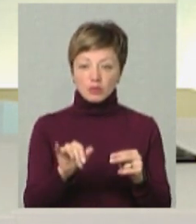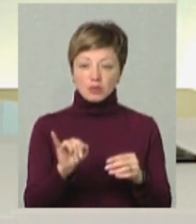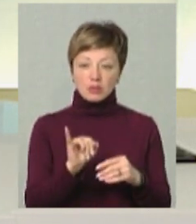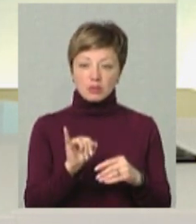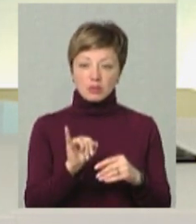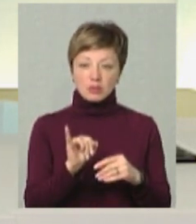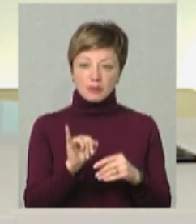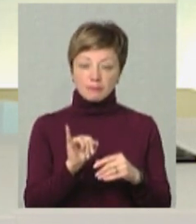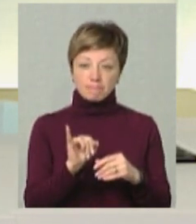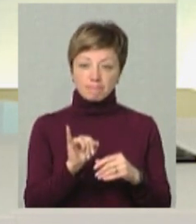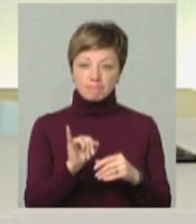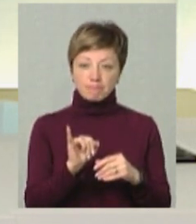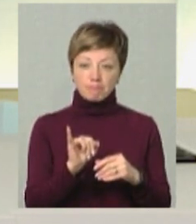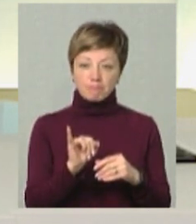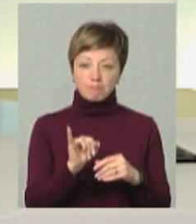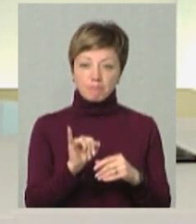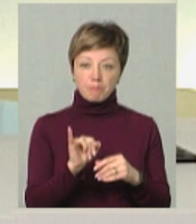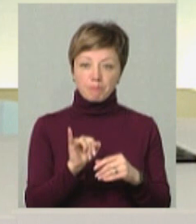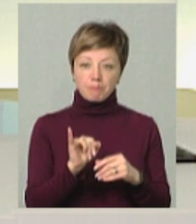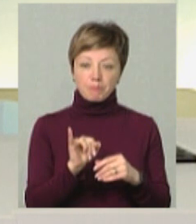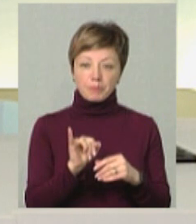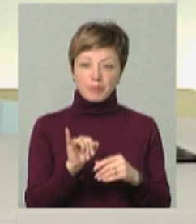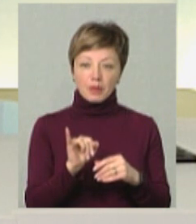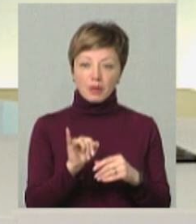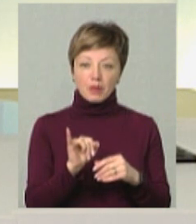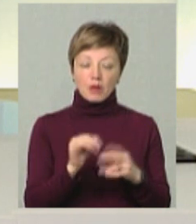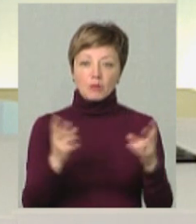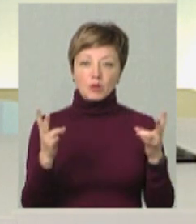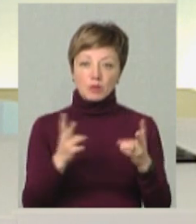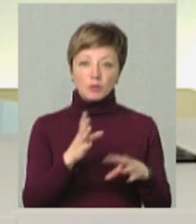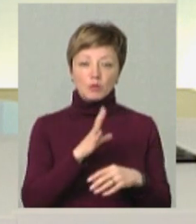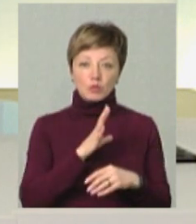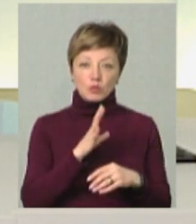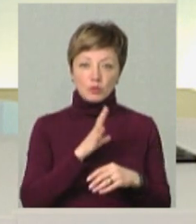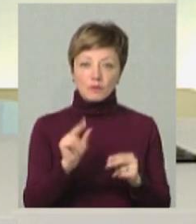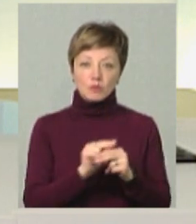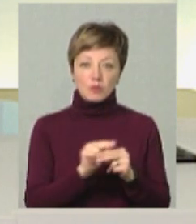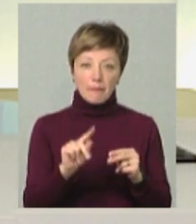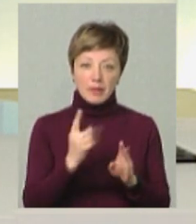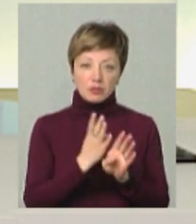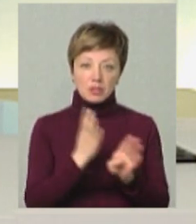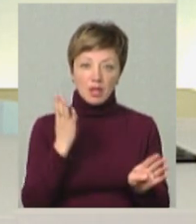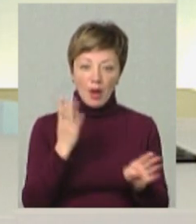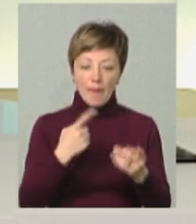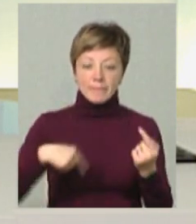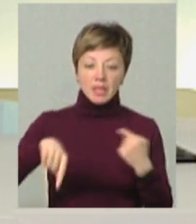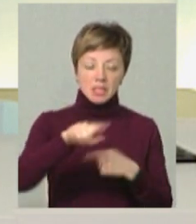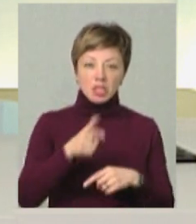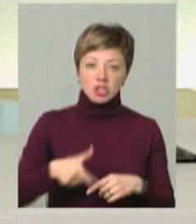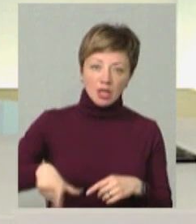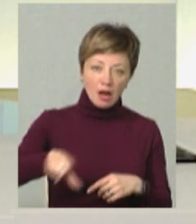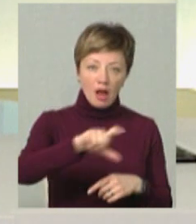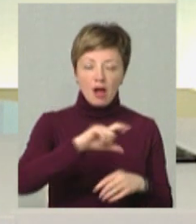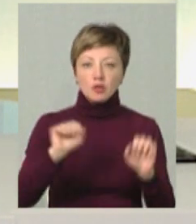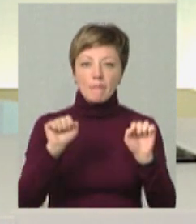ремонт по правому проїзду штучної споруди, потрібно було, якби, відремонтувати, в першу чергу, об'їзний шлях для того, щоб ми могли